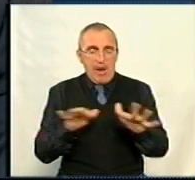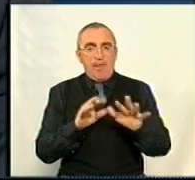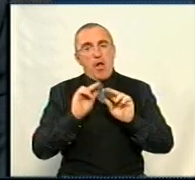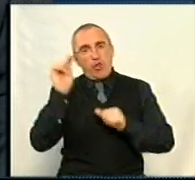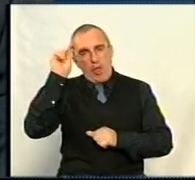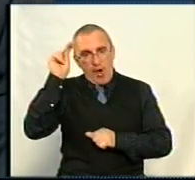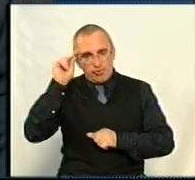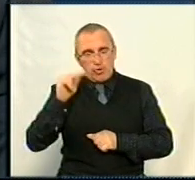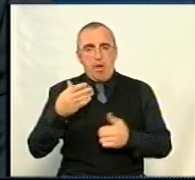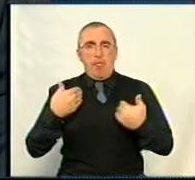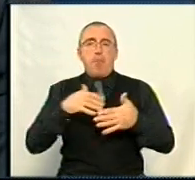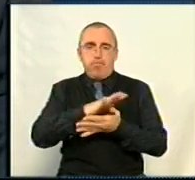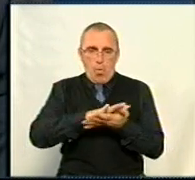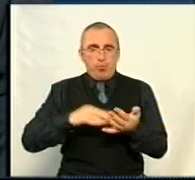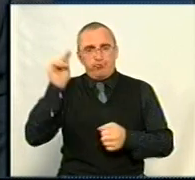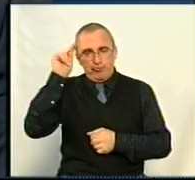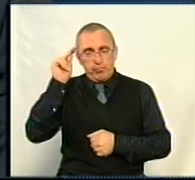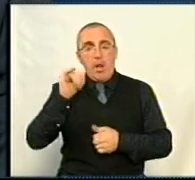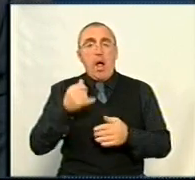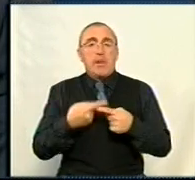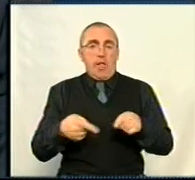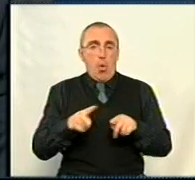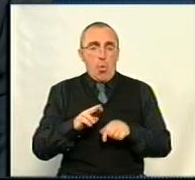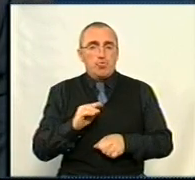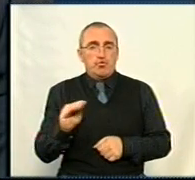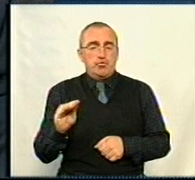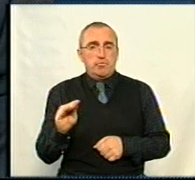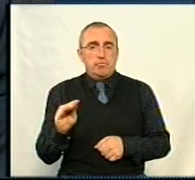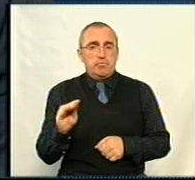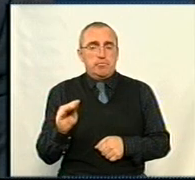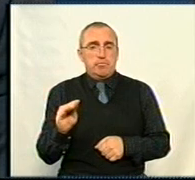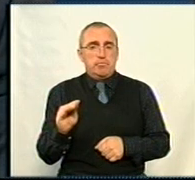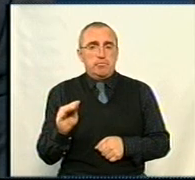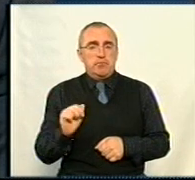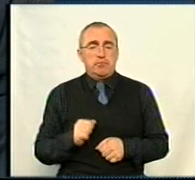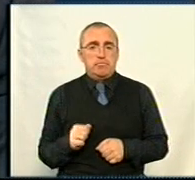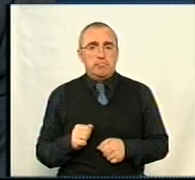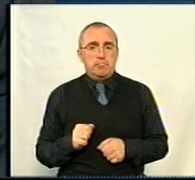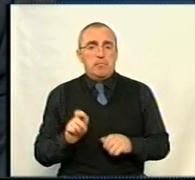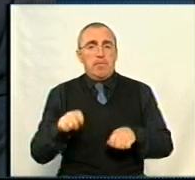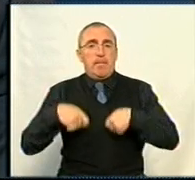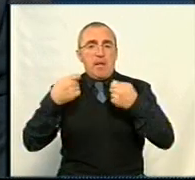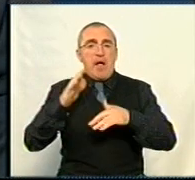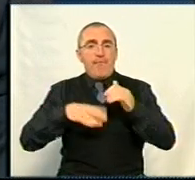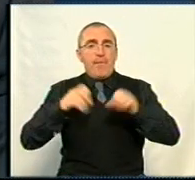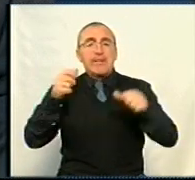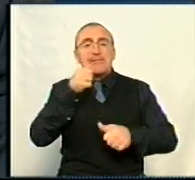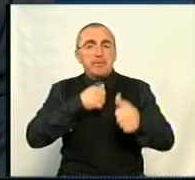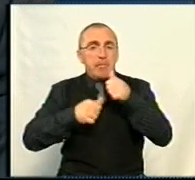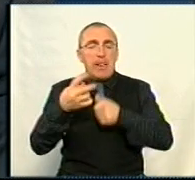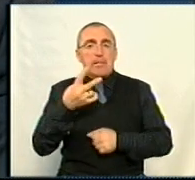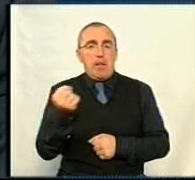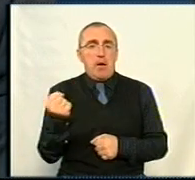навчався, продовжував навчання, а також здав кваліфікаційний іспит на